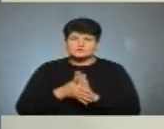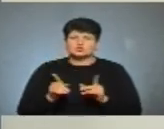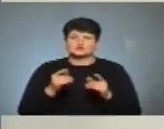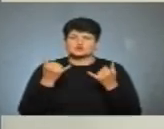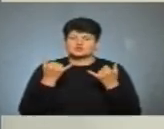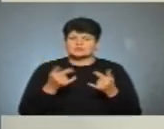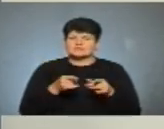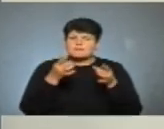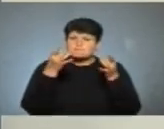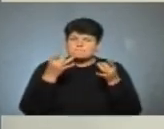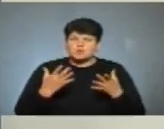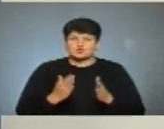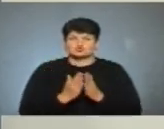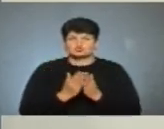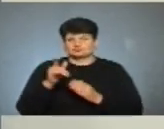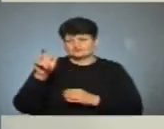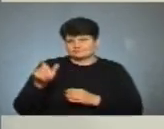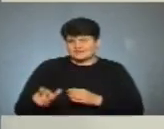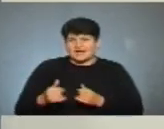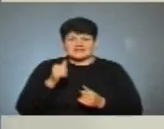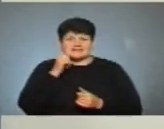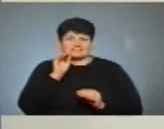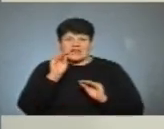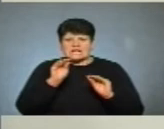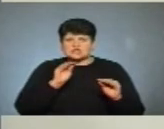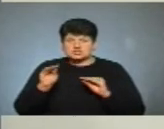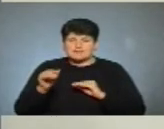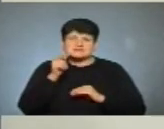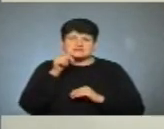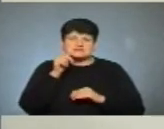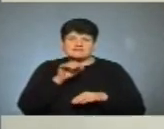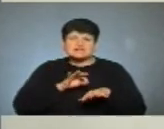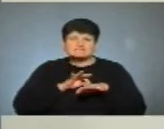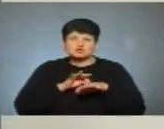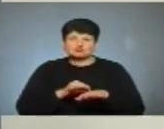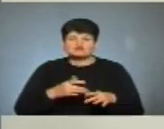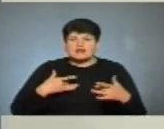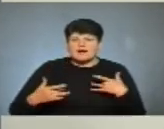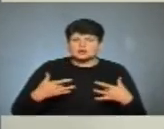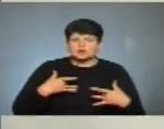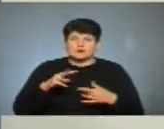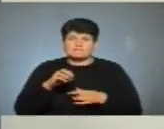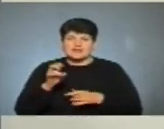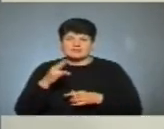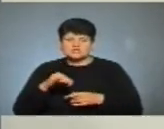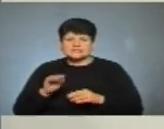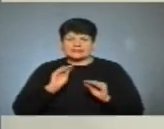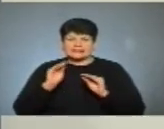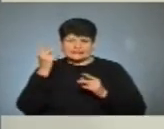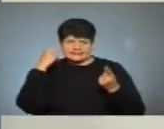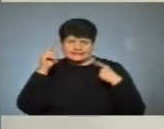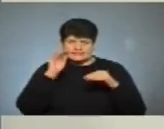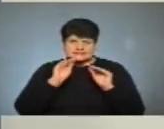просто бібліотекар, завтра він режисер, післязавтра ведучий, він актор, він менеджер, він дизайнер.